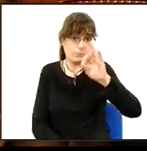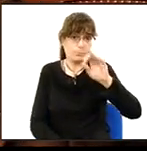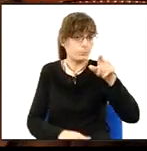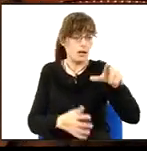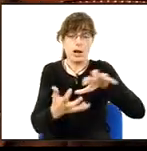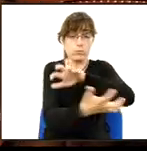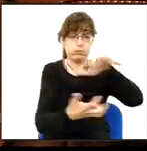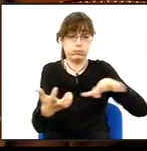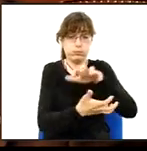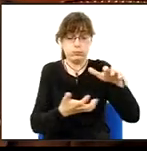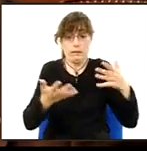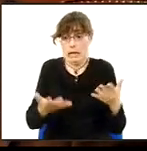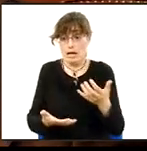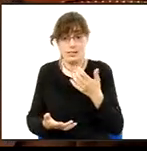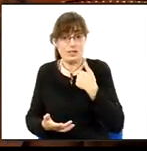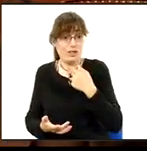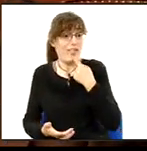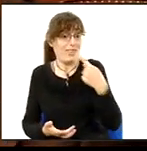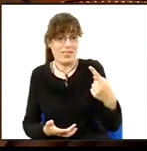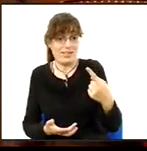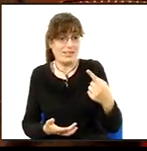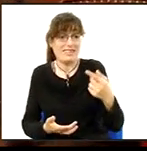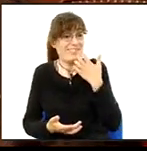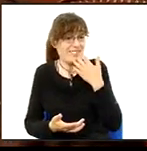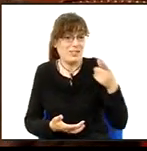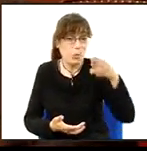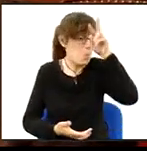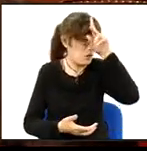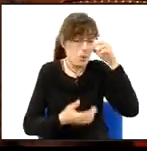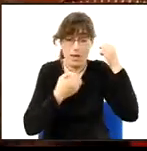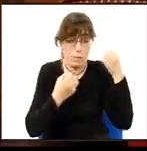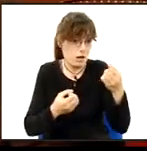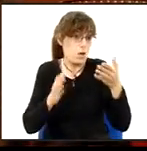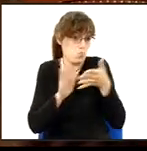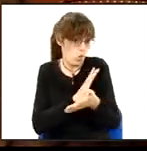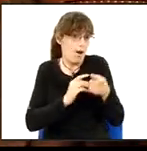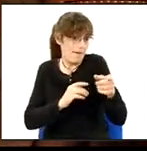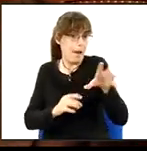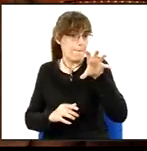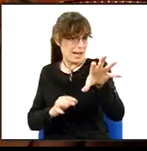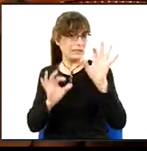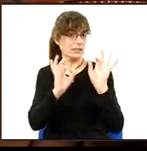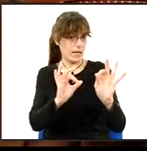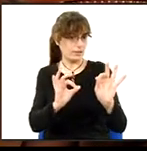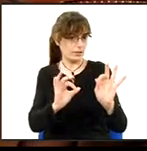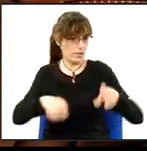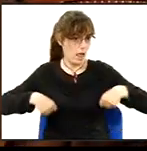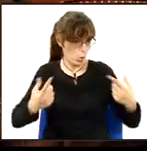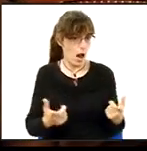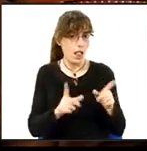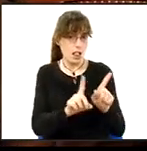ella que si estava tan preocupada o estava entrant tan trista pel que havia passat al seu país, que a més a més no deixa de ser el Brasil, perquè ella és brasilera,